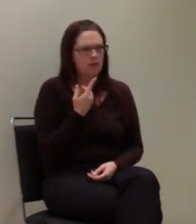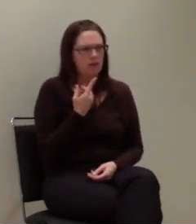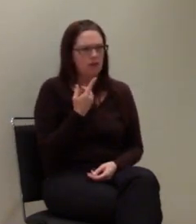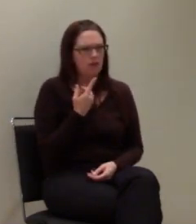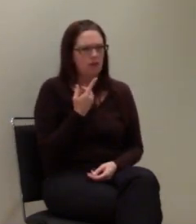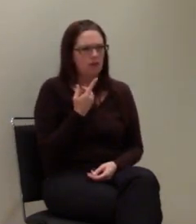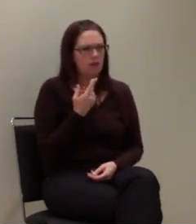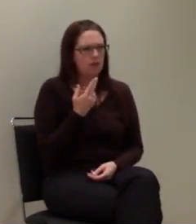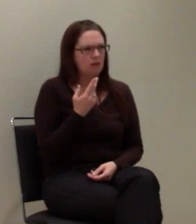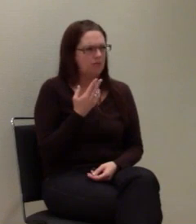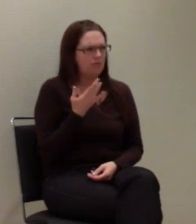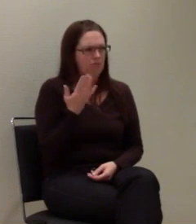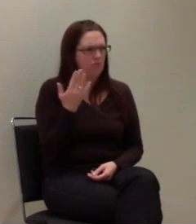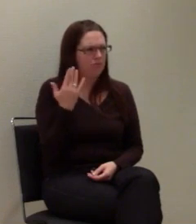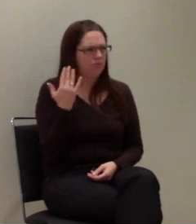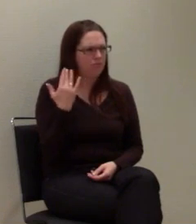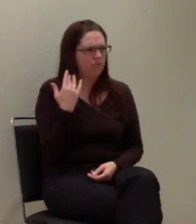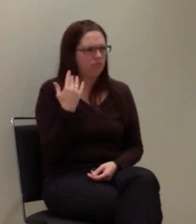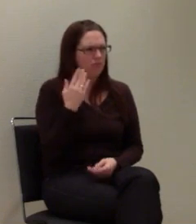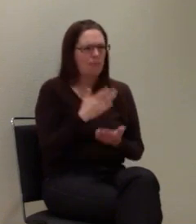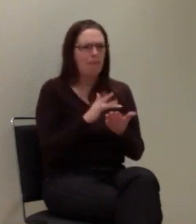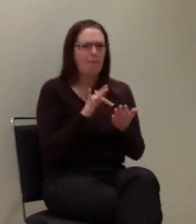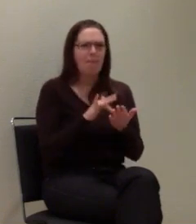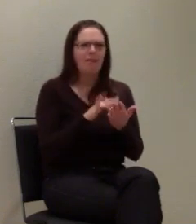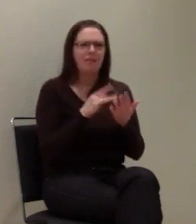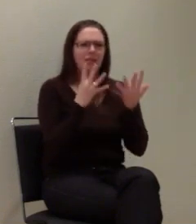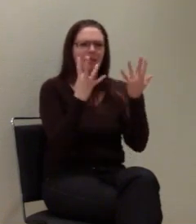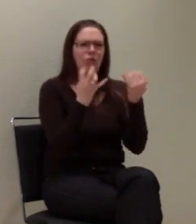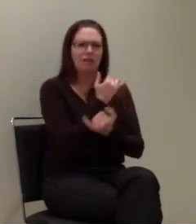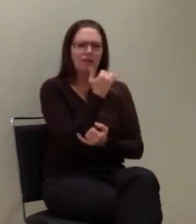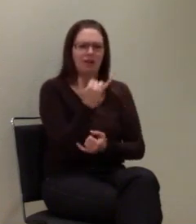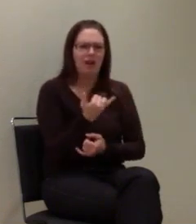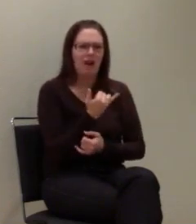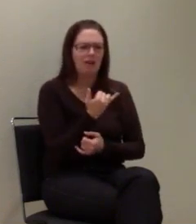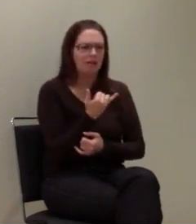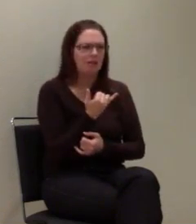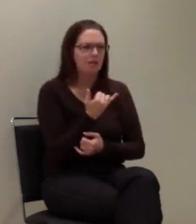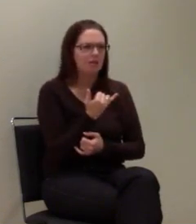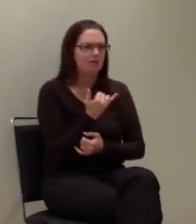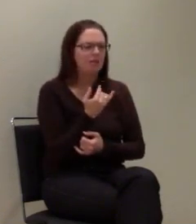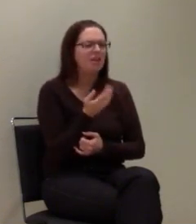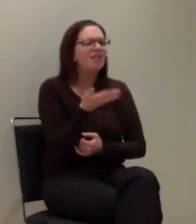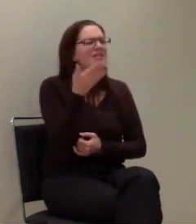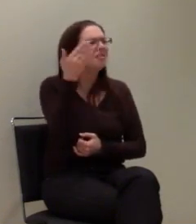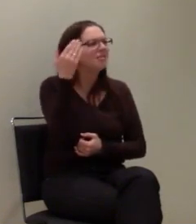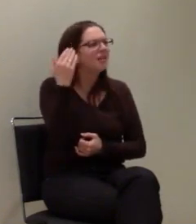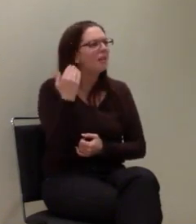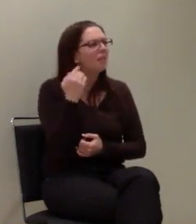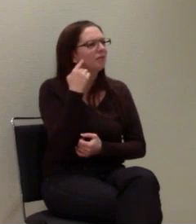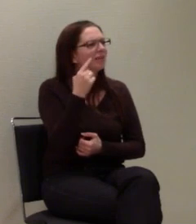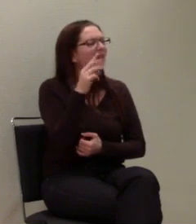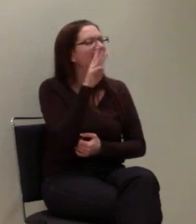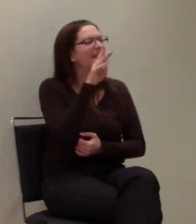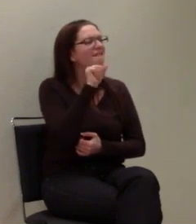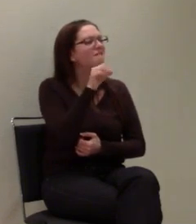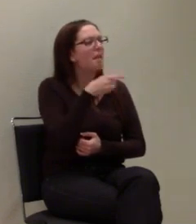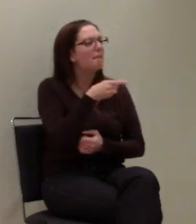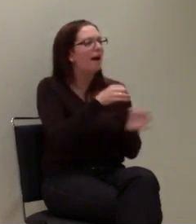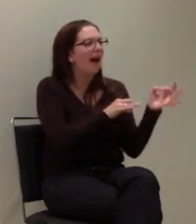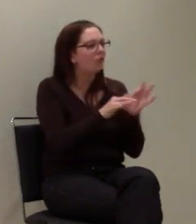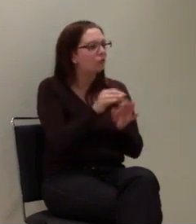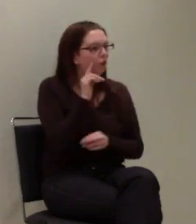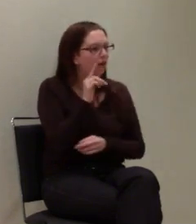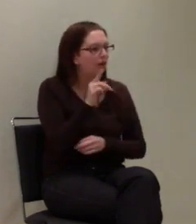drin gewesen? Ich glaube, das war irgendwann Mitte der 90er Jahre oder sowas. Da dachte man damals, als WAP eingeführt wurde, da wurde auch